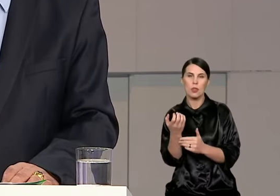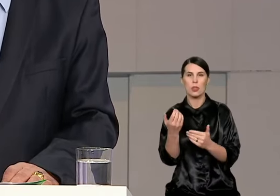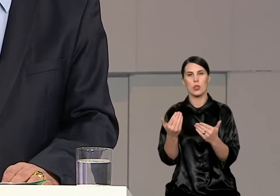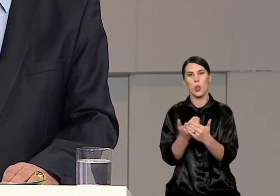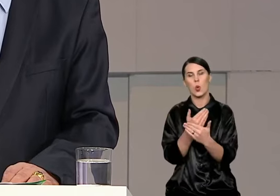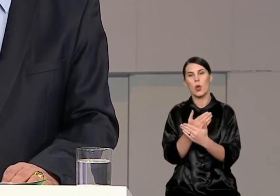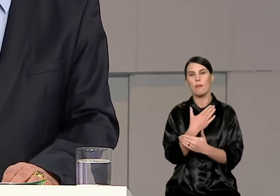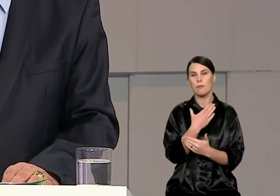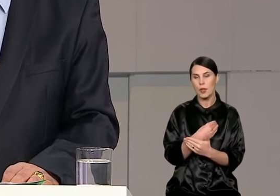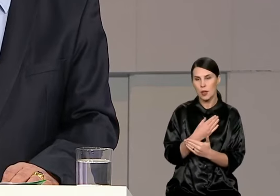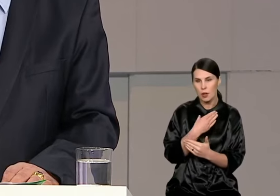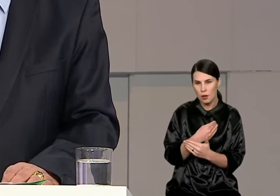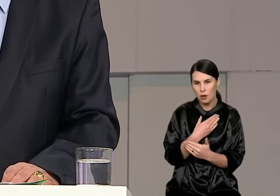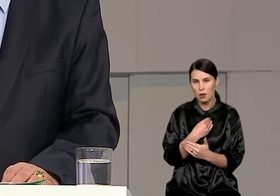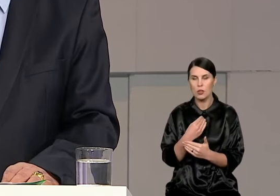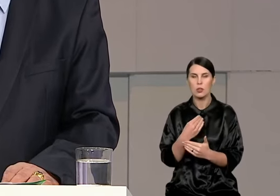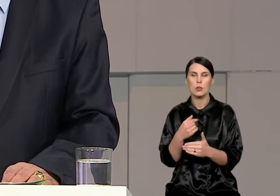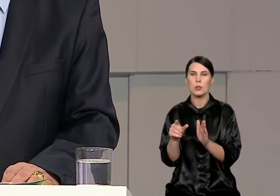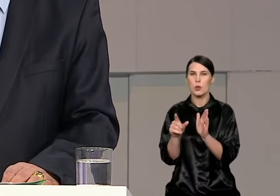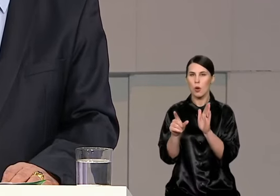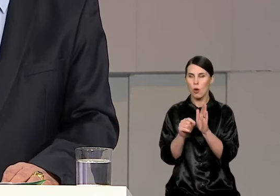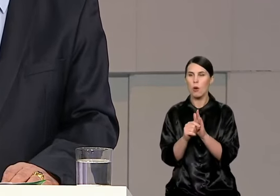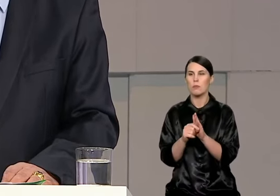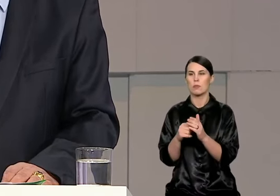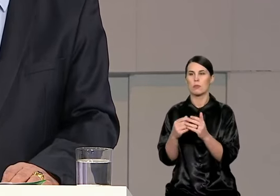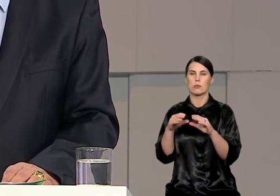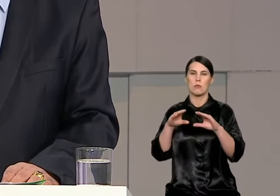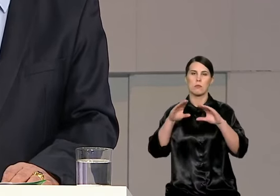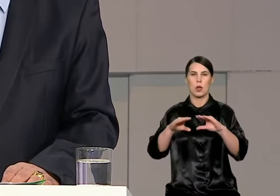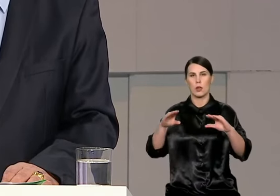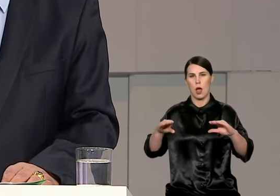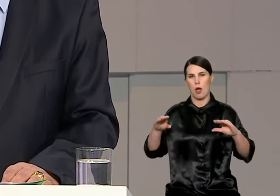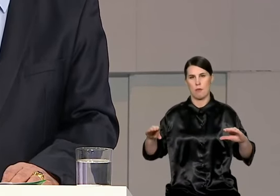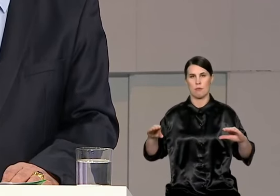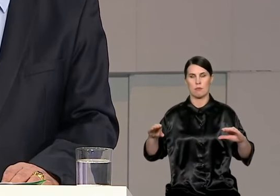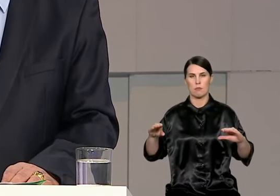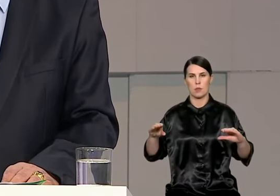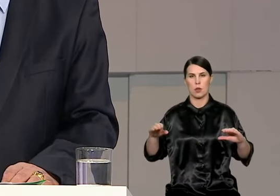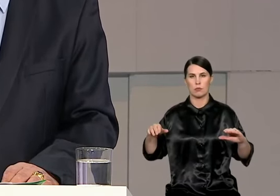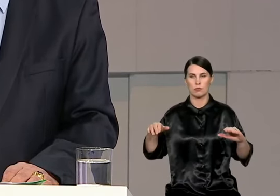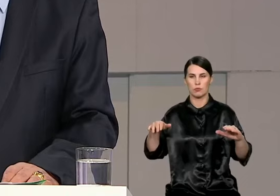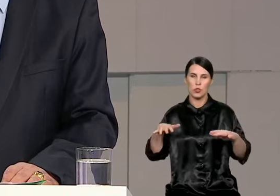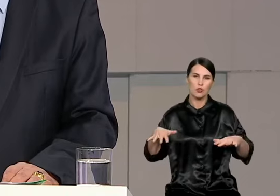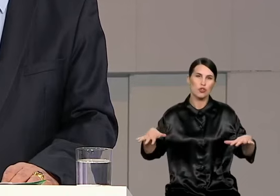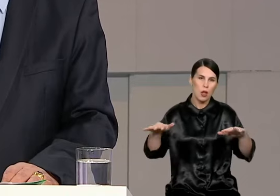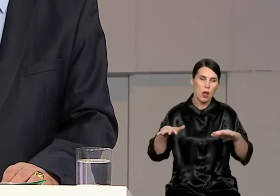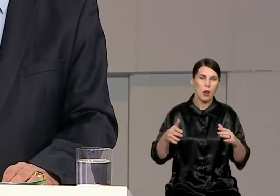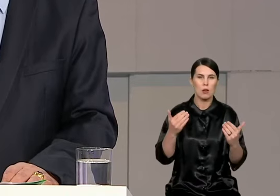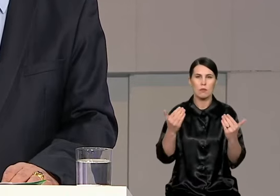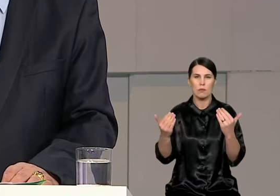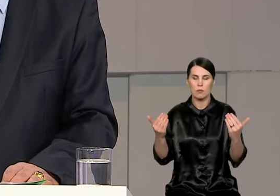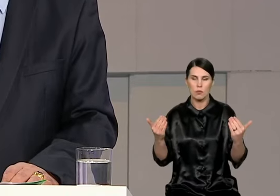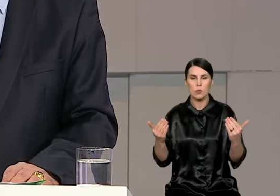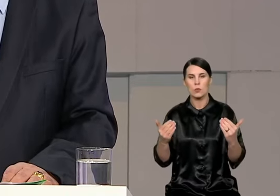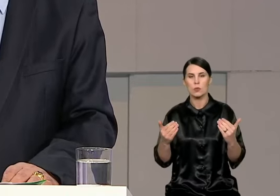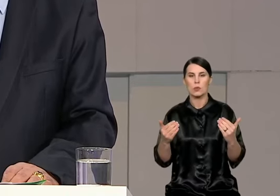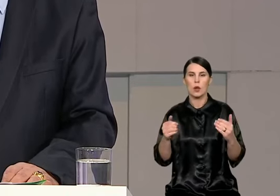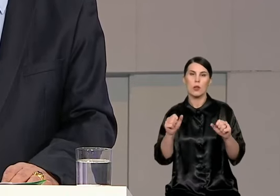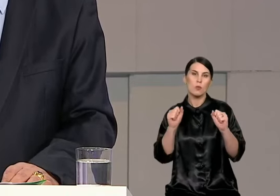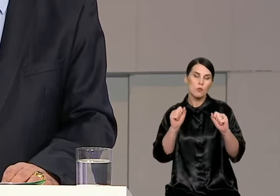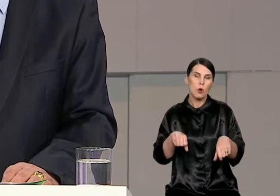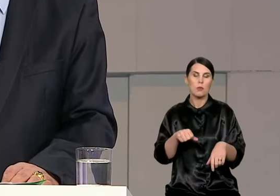Kauno, taip toliau, yra, turi būti pastatytas parkavimo vietas, kurios savo raštu, reiškia, galima bus palikt